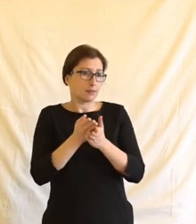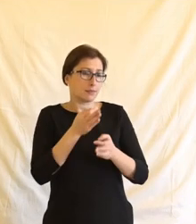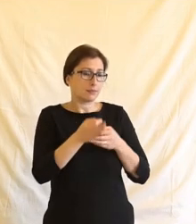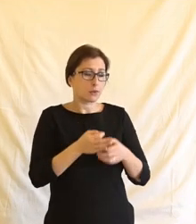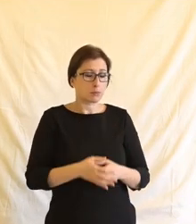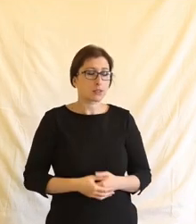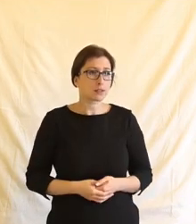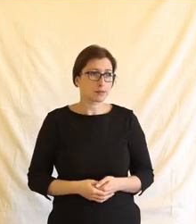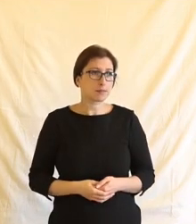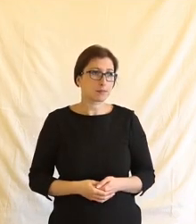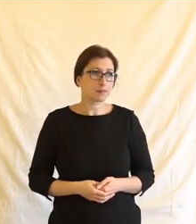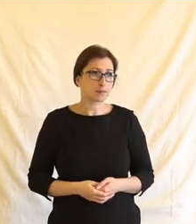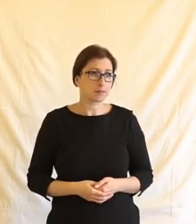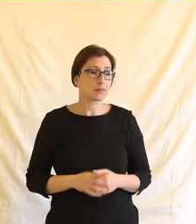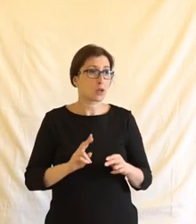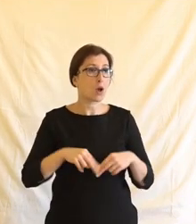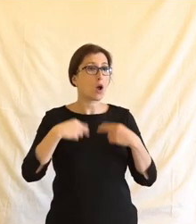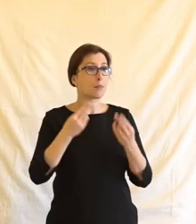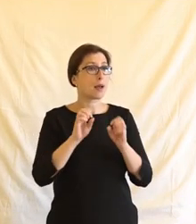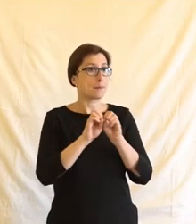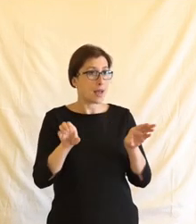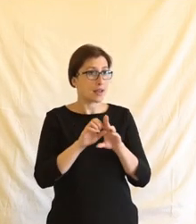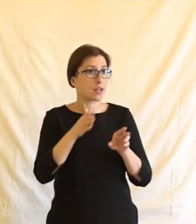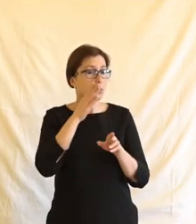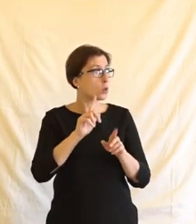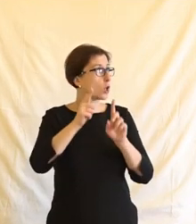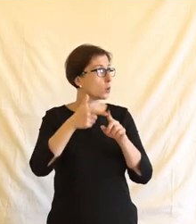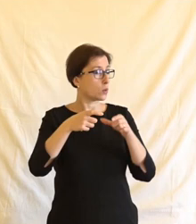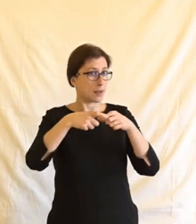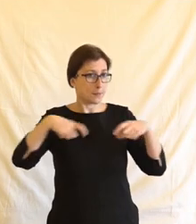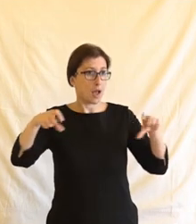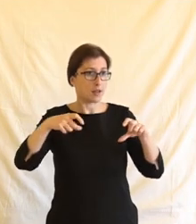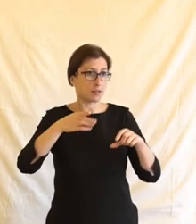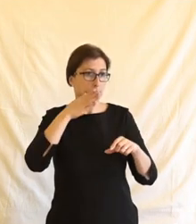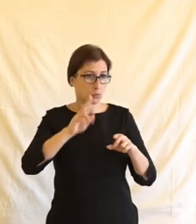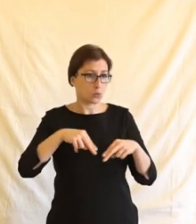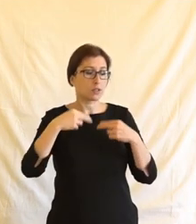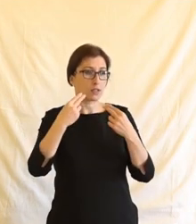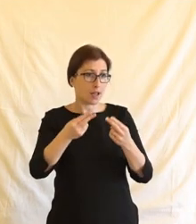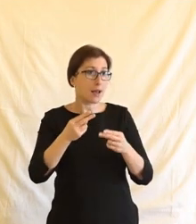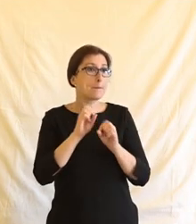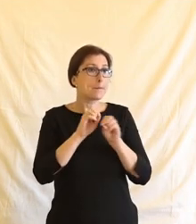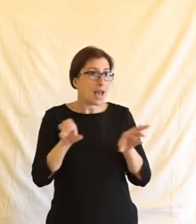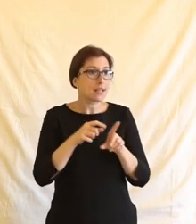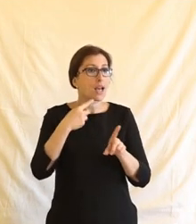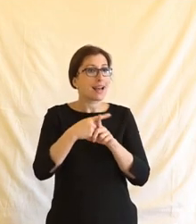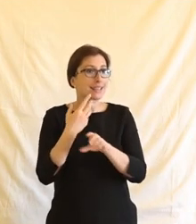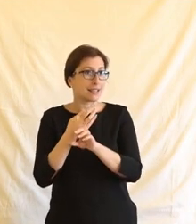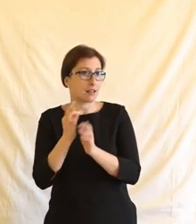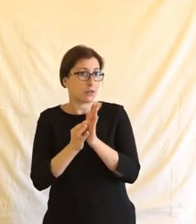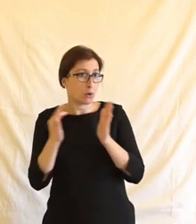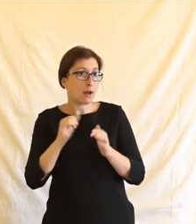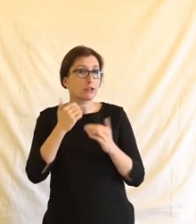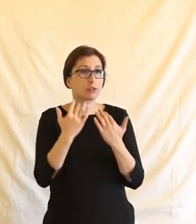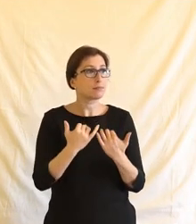Děkuji moc Moniko a o roli médií určitě budeme mluvit ještě v dalším panelu, který se právě zaměří na média v digitální době. Já se ještě